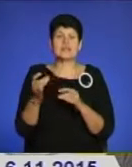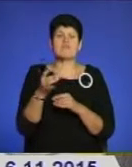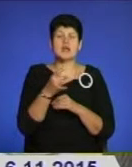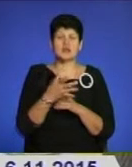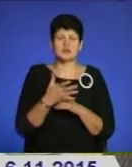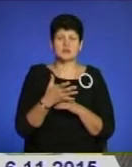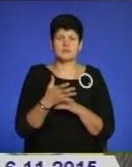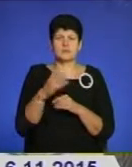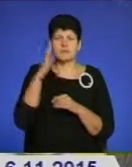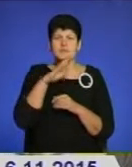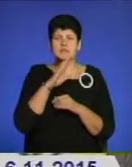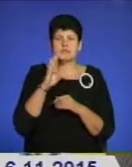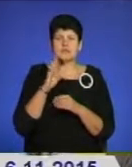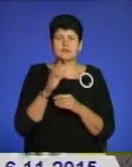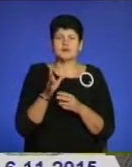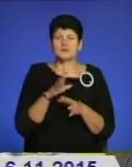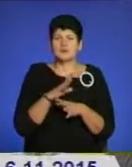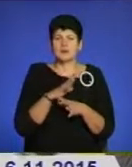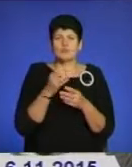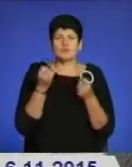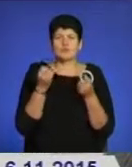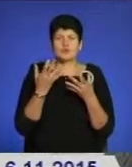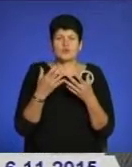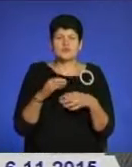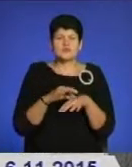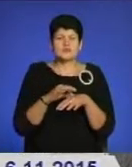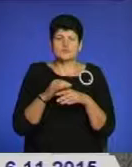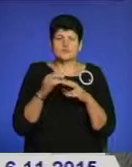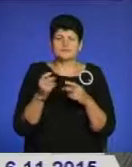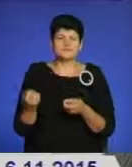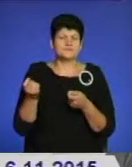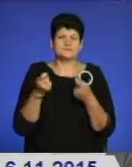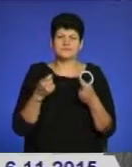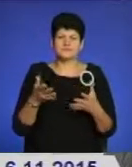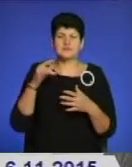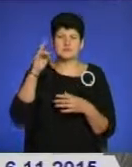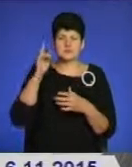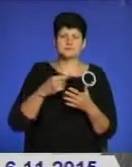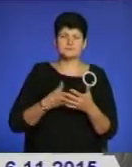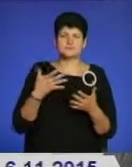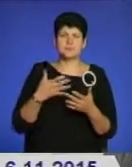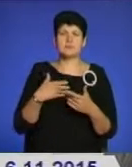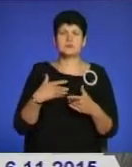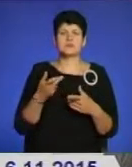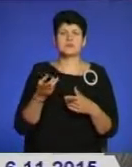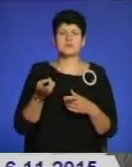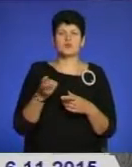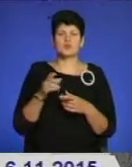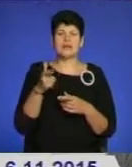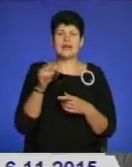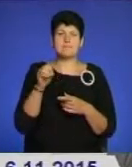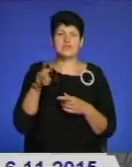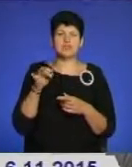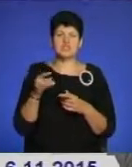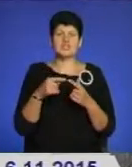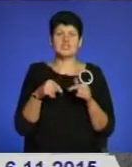Батьки часом просто фізично не довозять, бо вони знають, це досить дороговизна. Ми зверталися в гематологічне відділення до головного